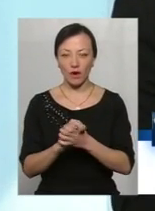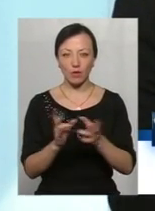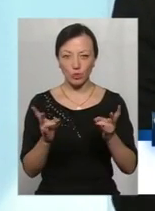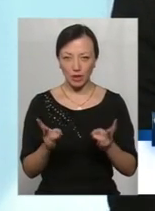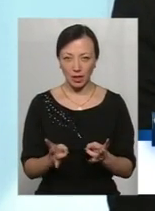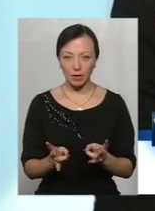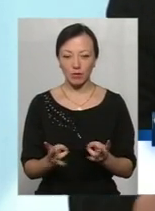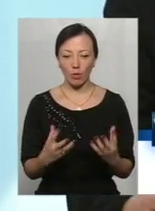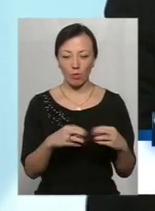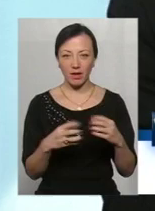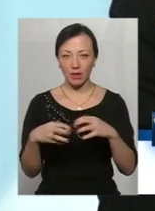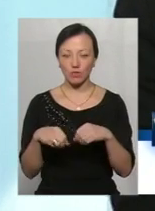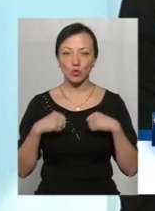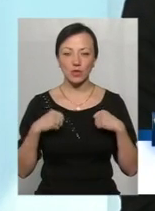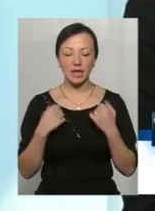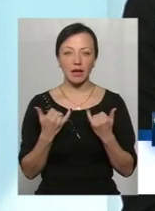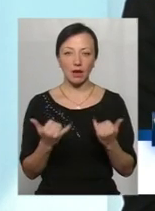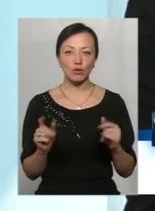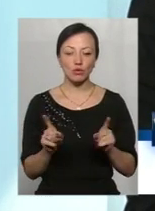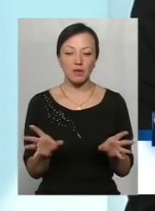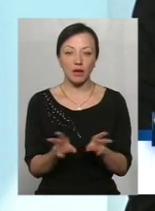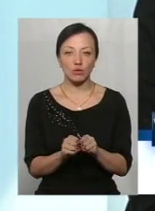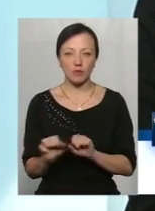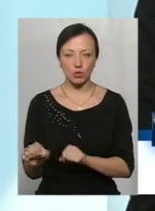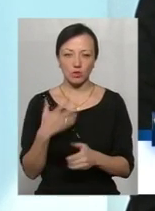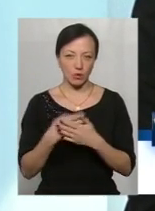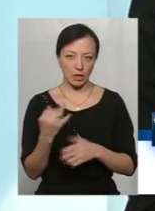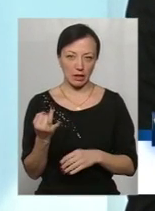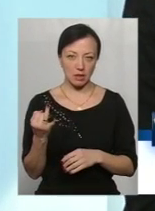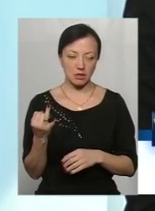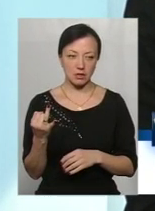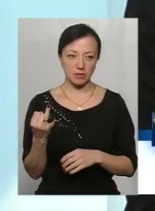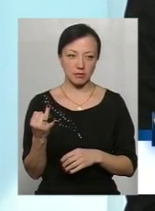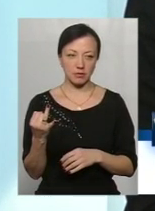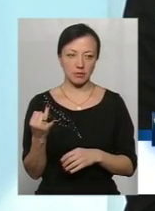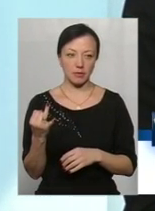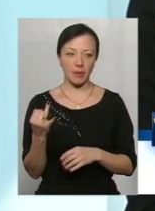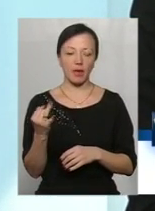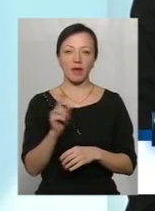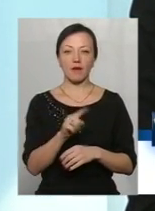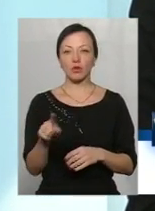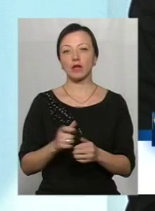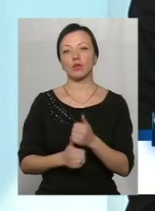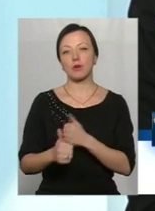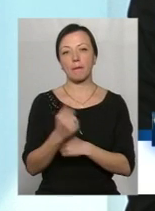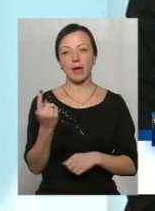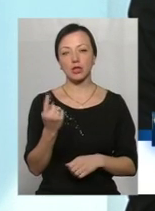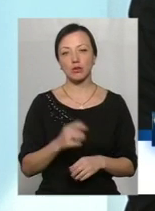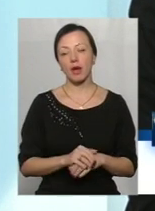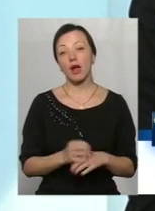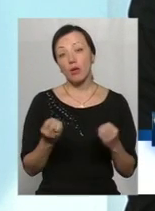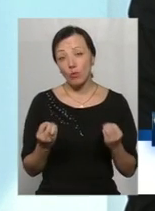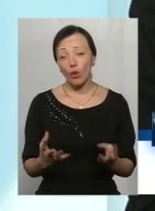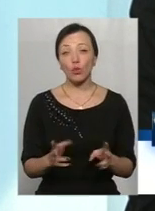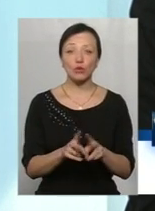що потрібно об'єднувати зусилля для того, щоб разом відстоювати свої інтереси, то вони йдуть першими. Просто